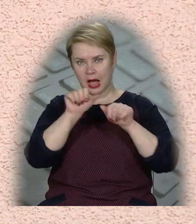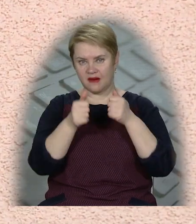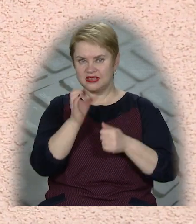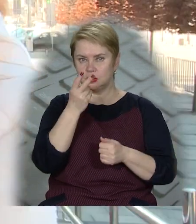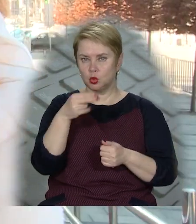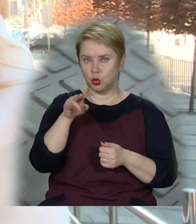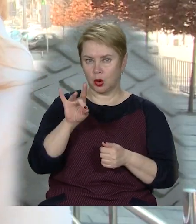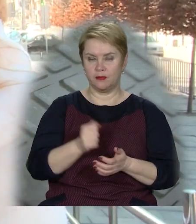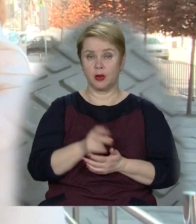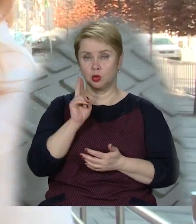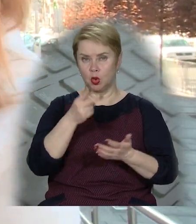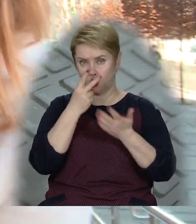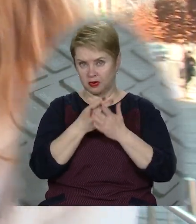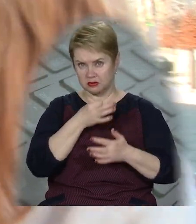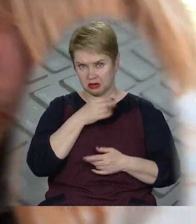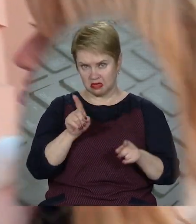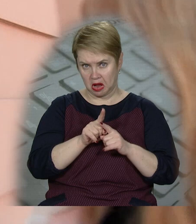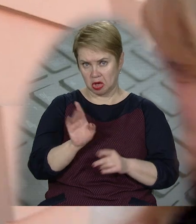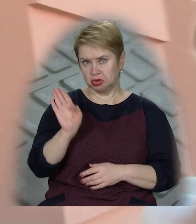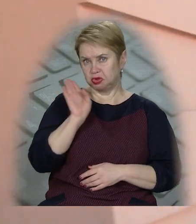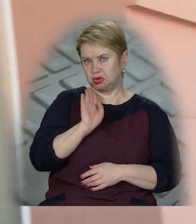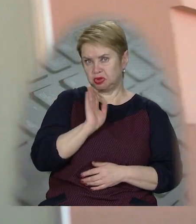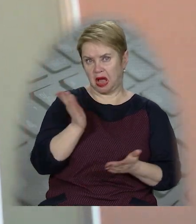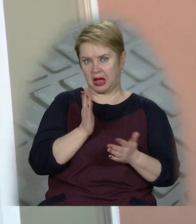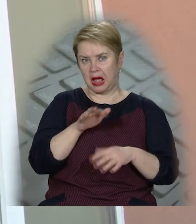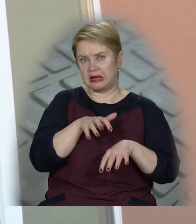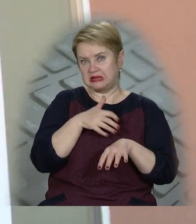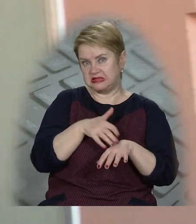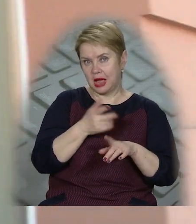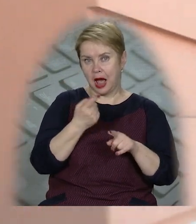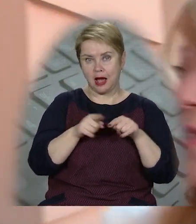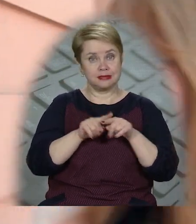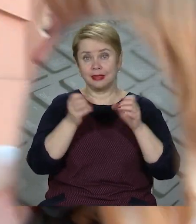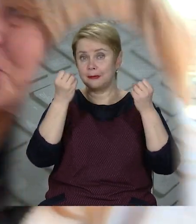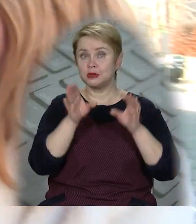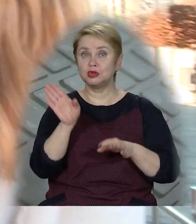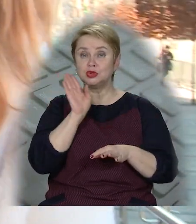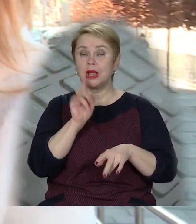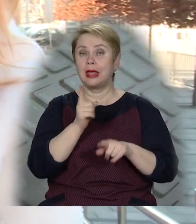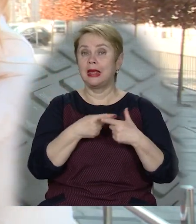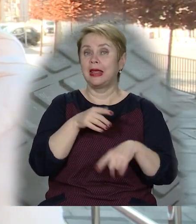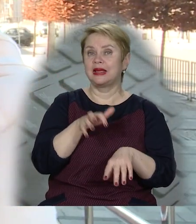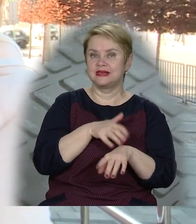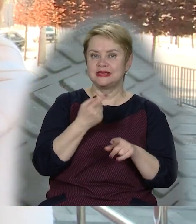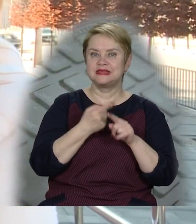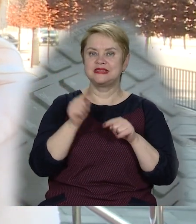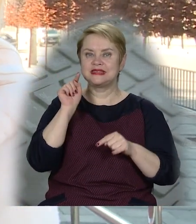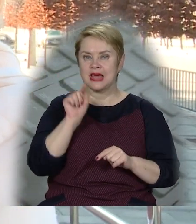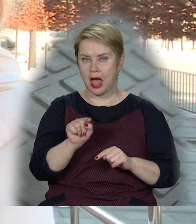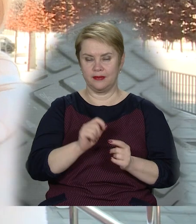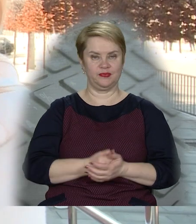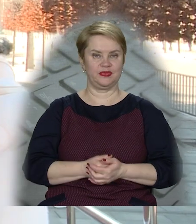гравюр Сідура. Хто подивиться, скаже, якась там жіночка, якась там кицька. А це ж не просто жіночка і кицька. А це